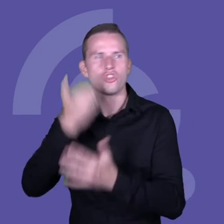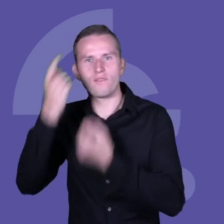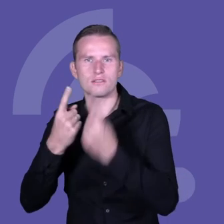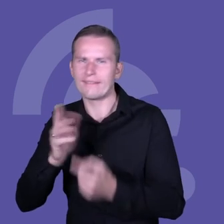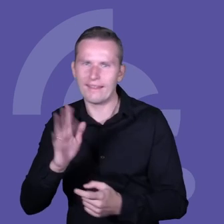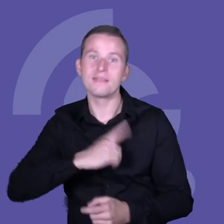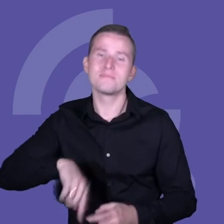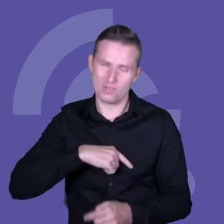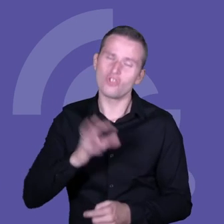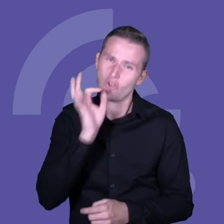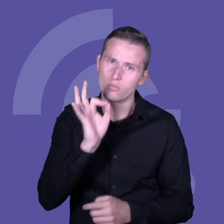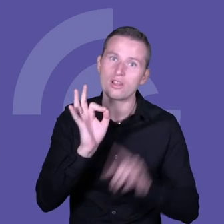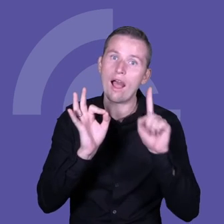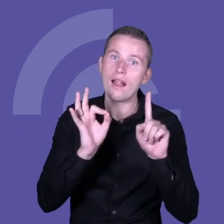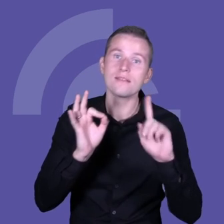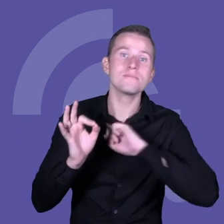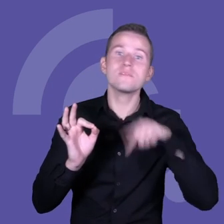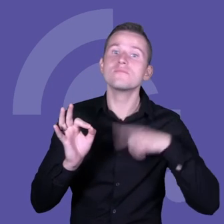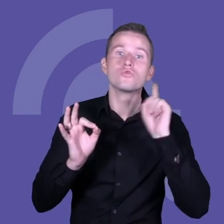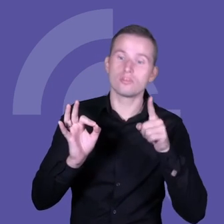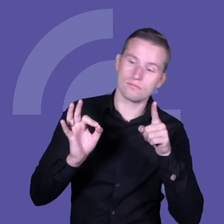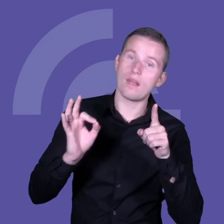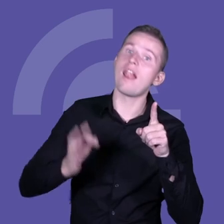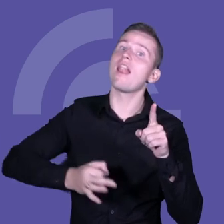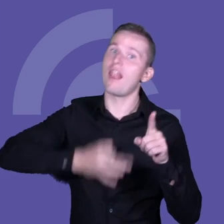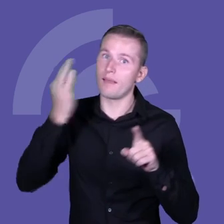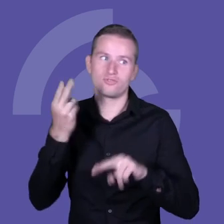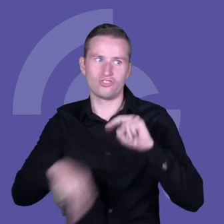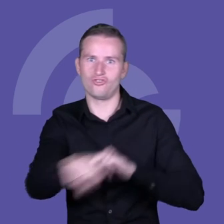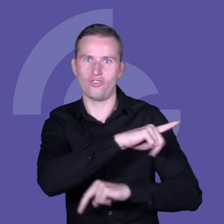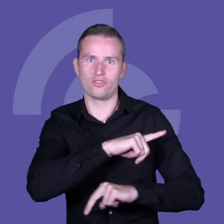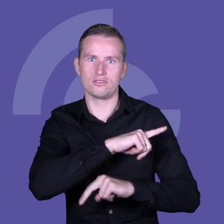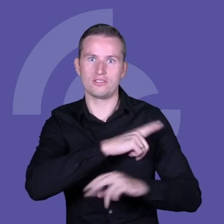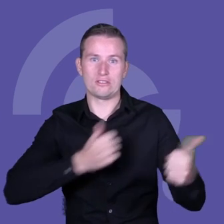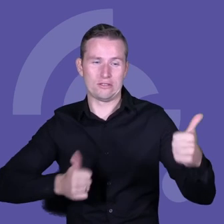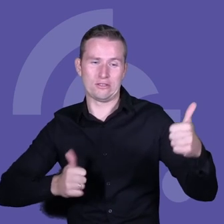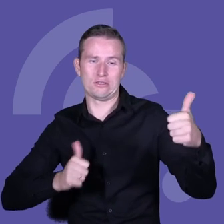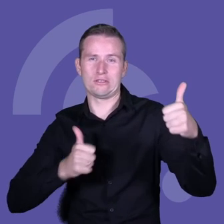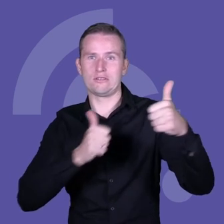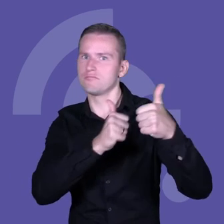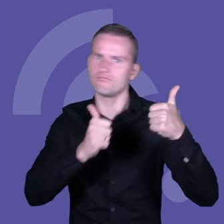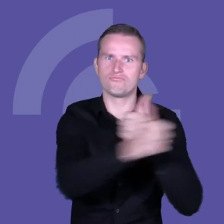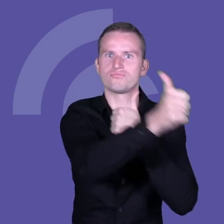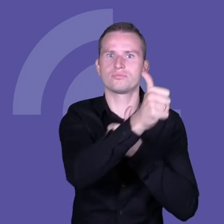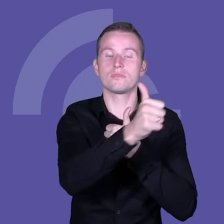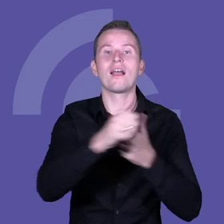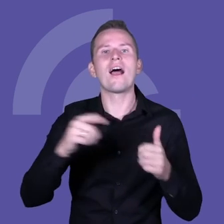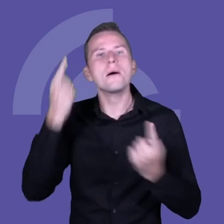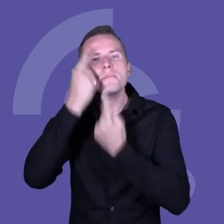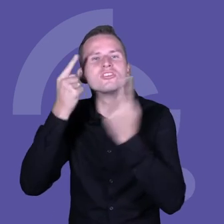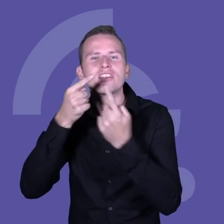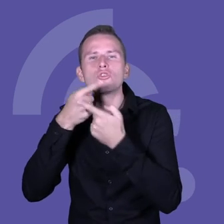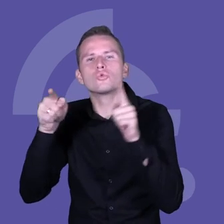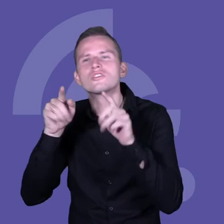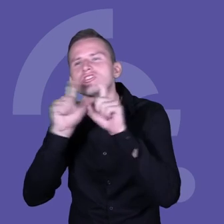musimy być jeszcze lepsi, żeby dogonić, jeśli nie przegonić innych. I to myślenie krótkoterminowe trochę w tym przeszkadza i to pewnie